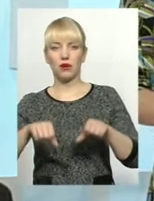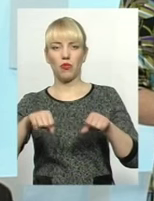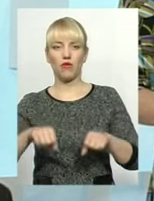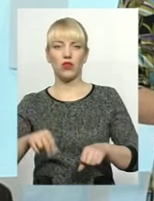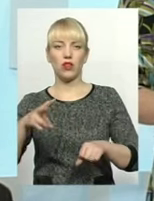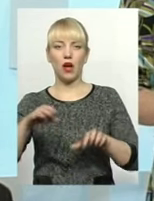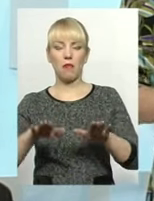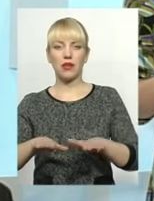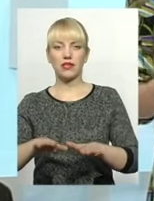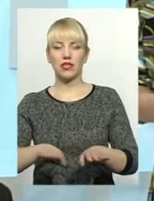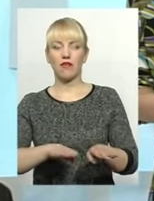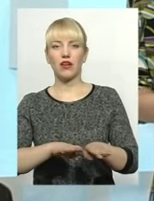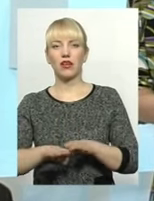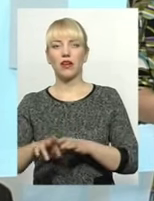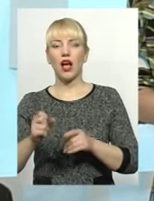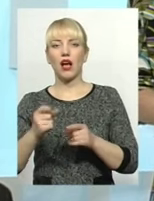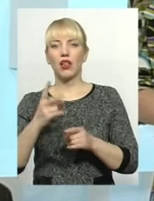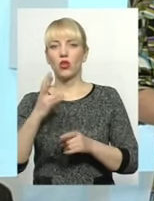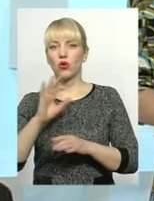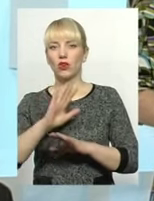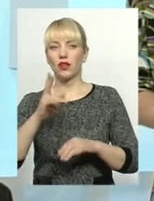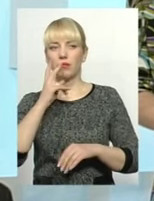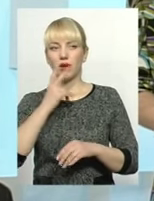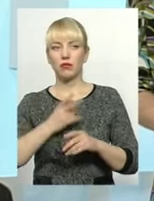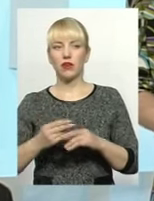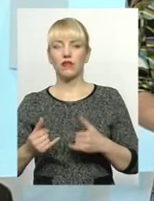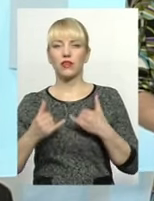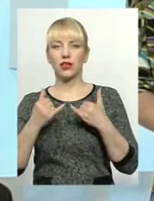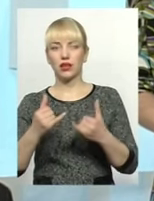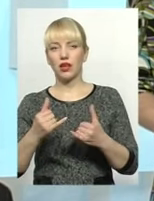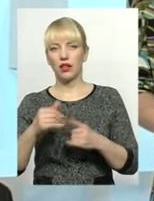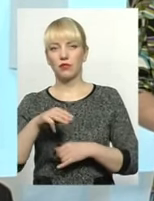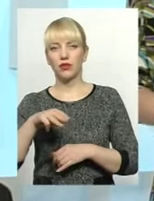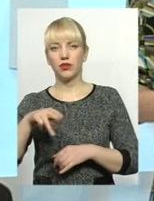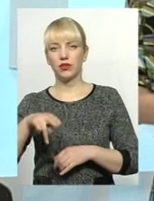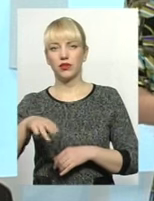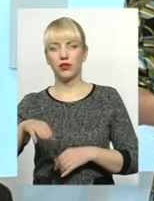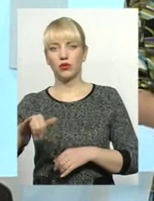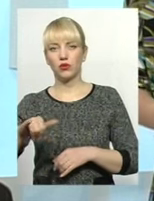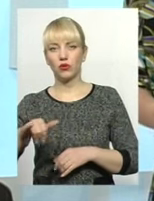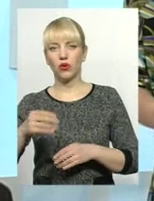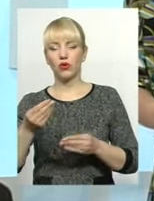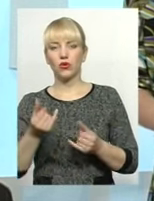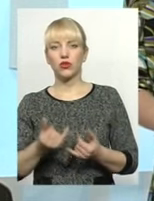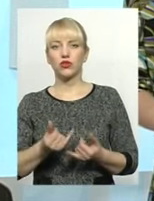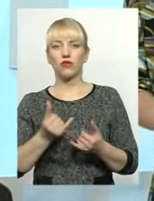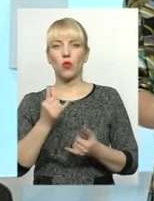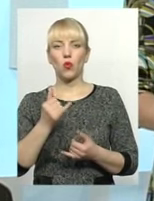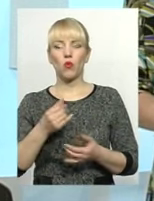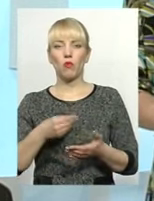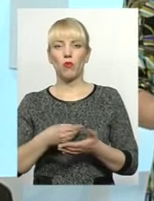іншого, по суті, не передбачив для професійно-технічної освіти коштів у бюджетах.